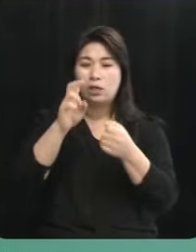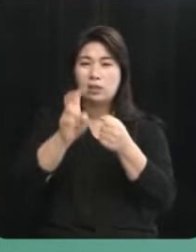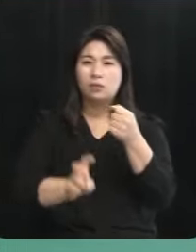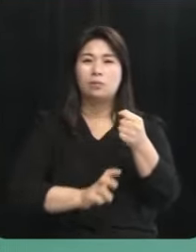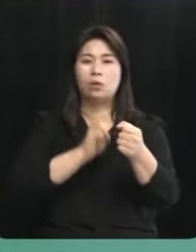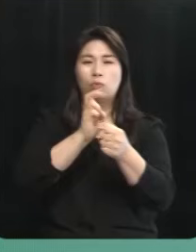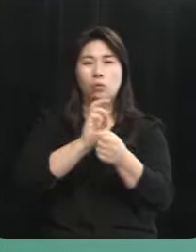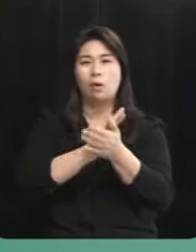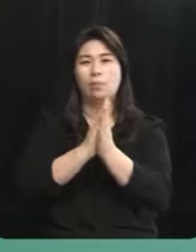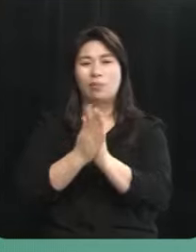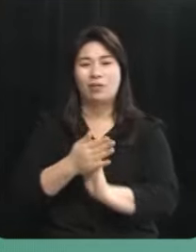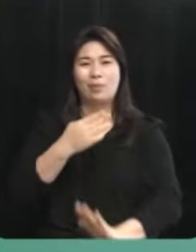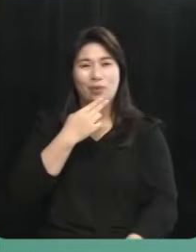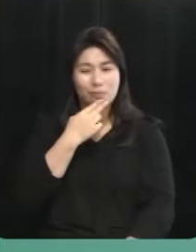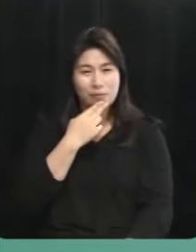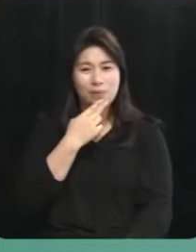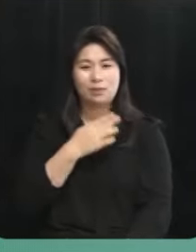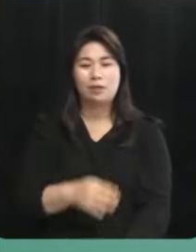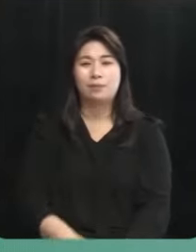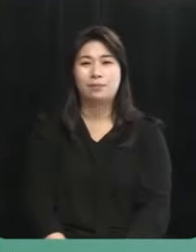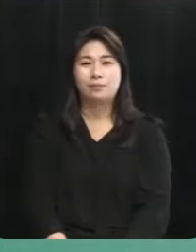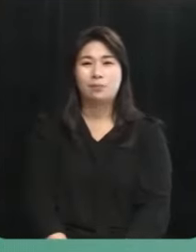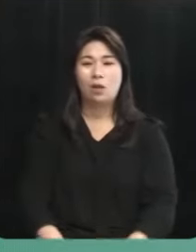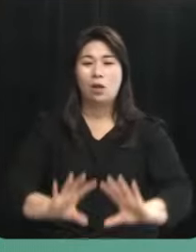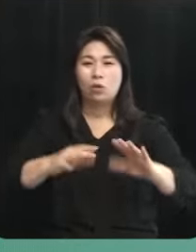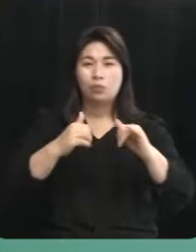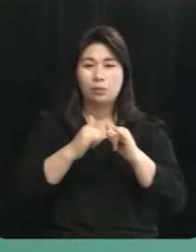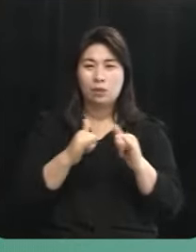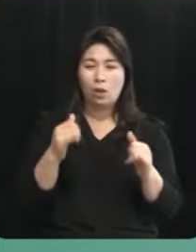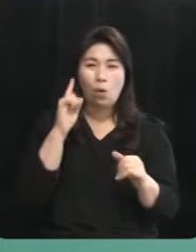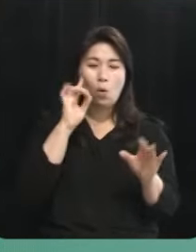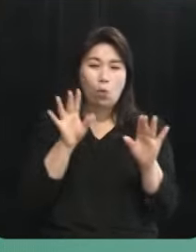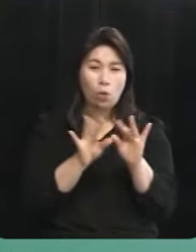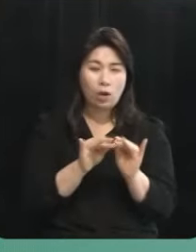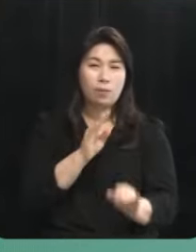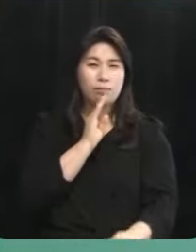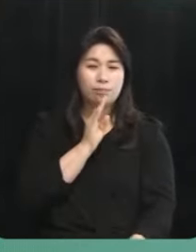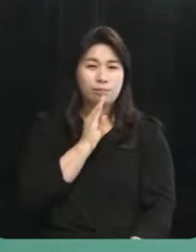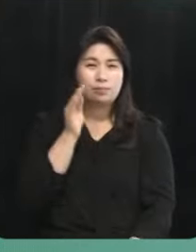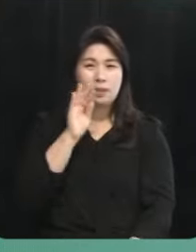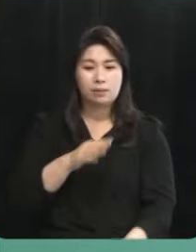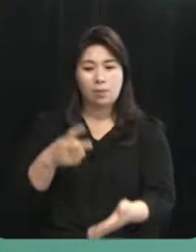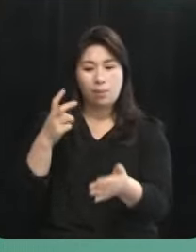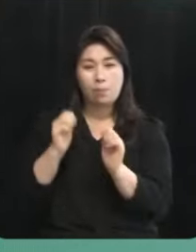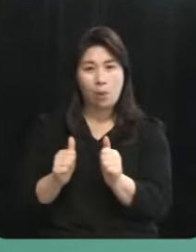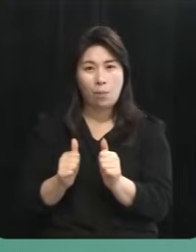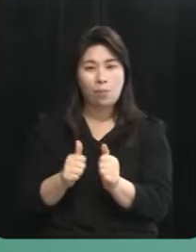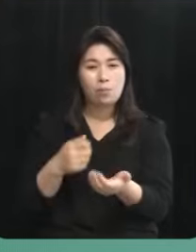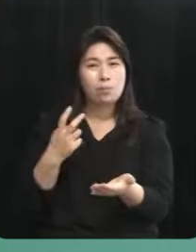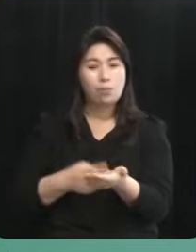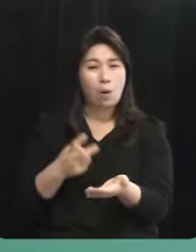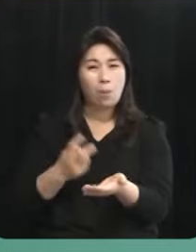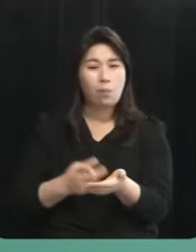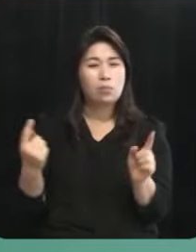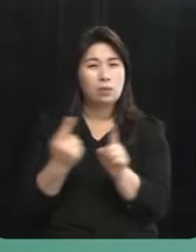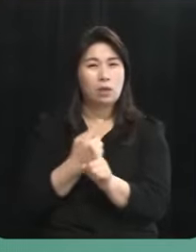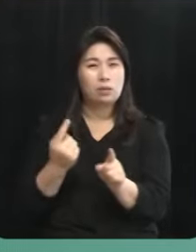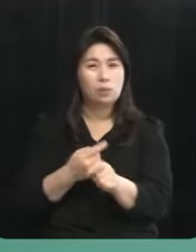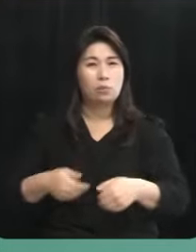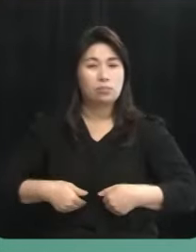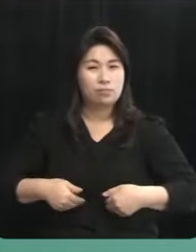동안 변하지 않고 있습니다 국민적 공감대도 필요하지만 법적인 개정 역시 지금 필요할